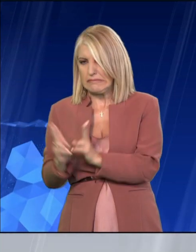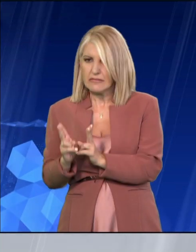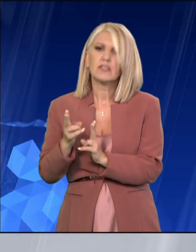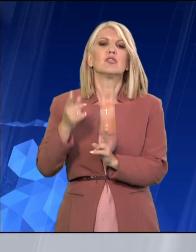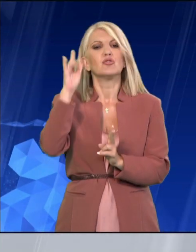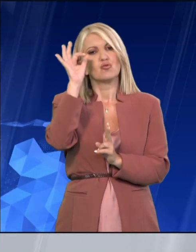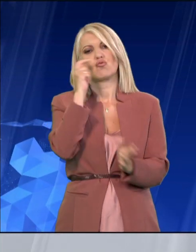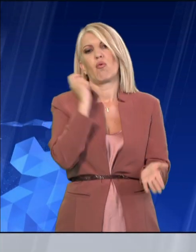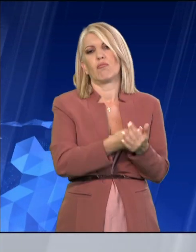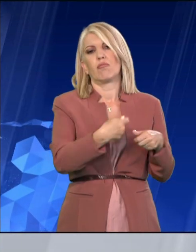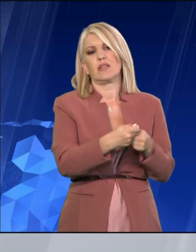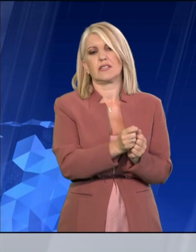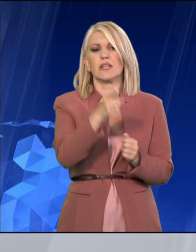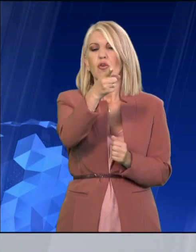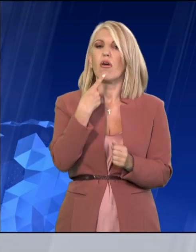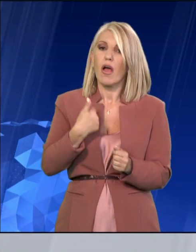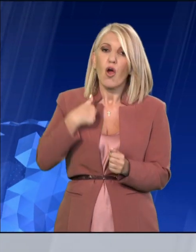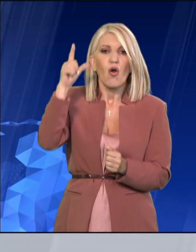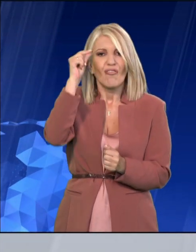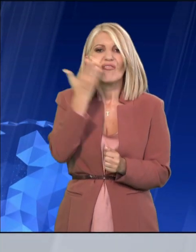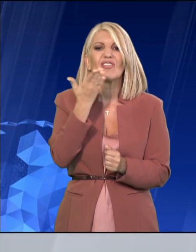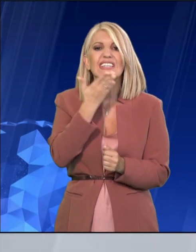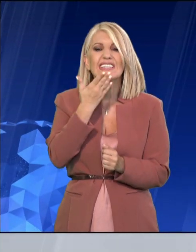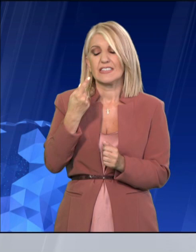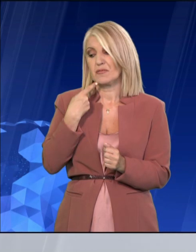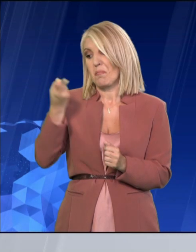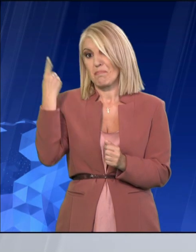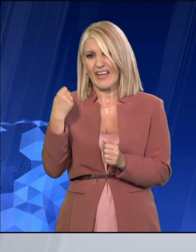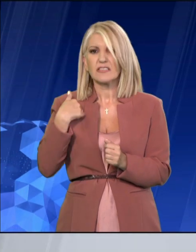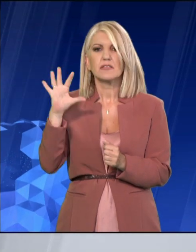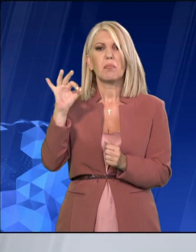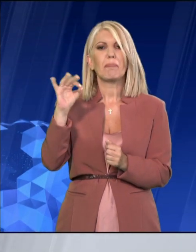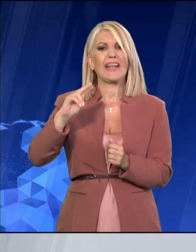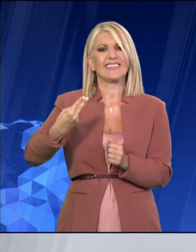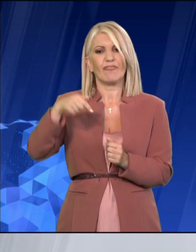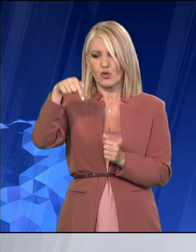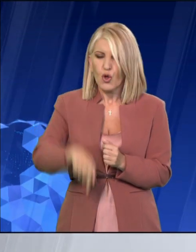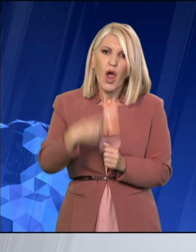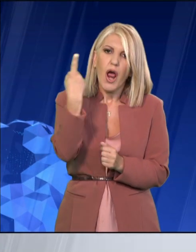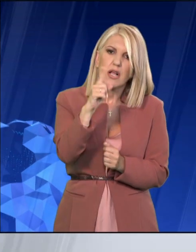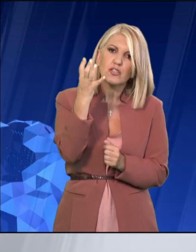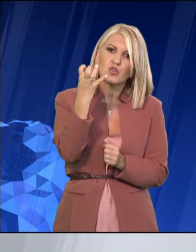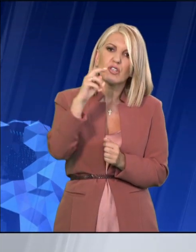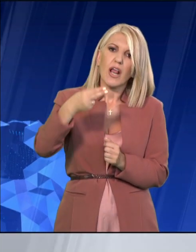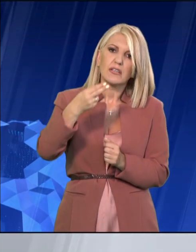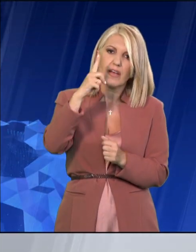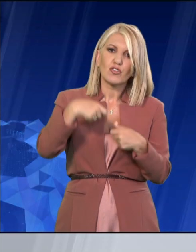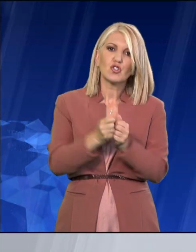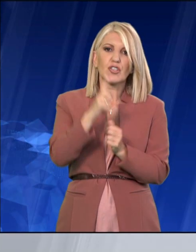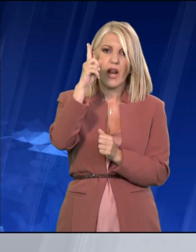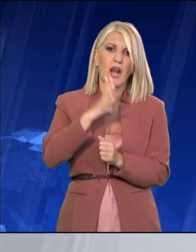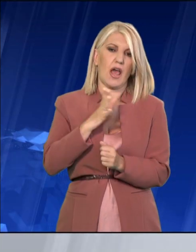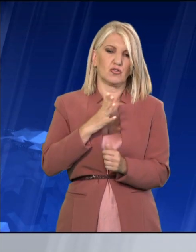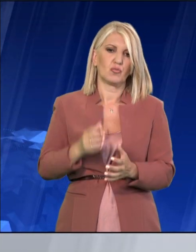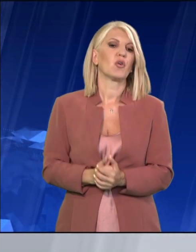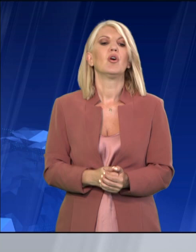φοιτητική έκπτωση, αλλά κανονικά μας αρχόταν 140 ευρώ, ενώ πέρυσι είχαμε πληρώσει 50 ευρώ το άτομο. Δύο μάλιστα από τις εταιρείες